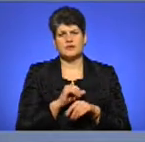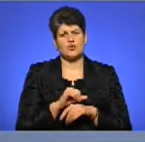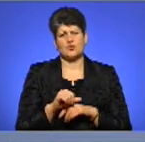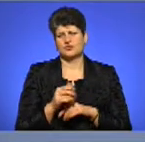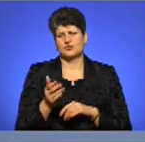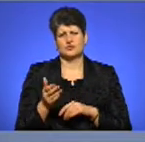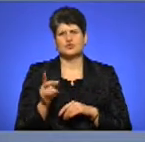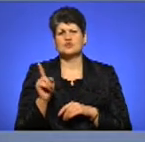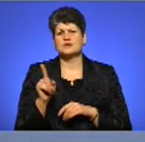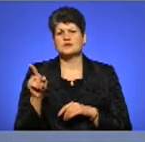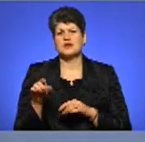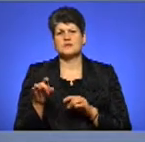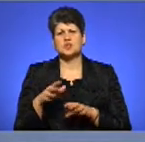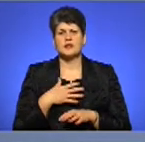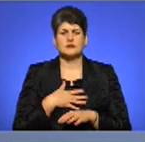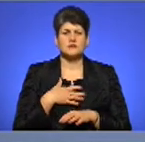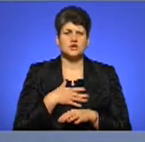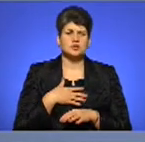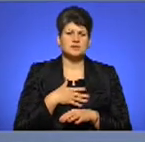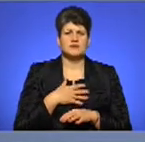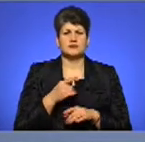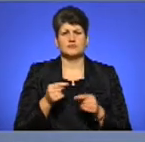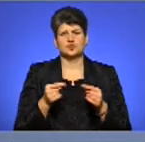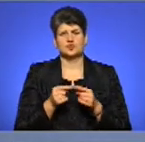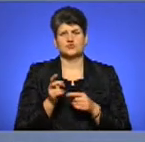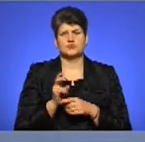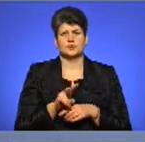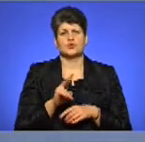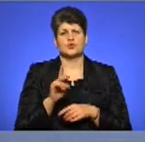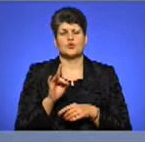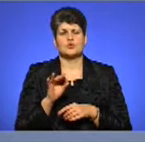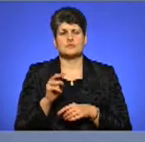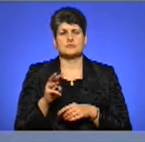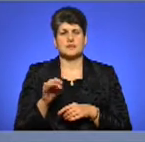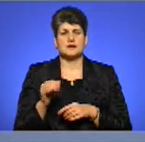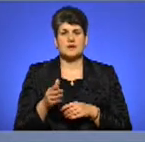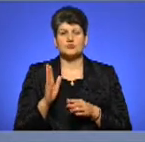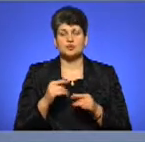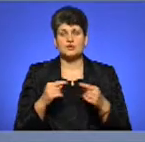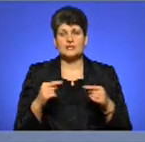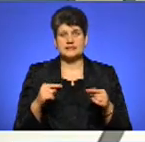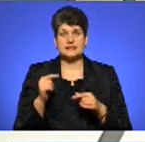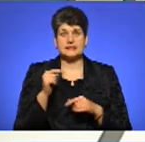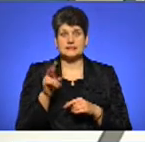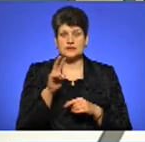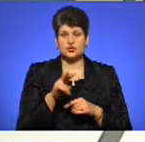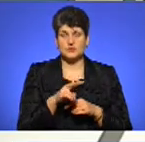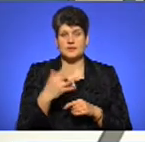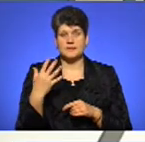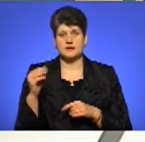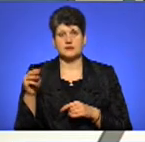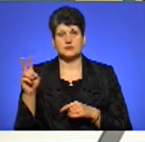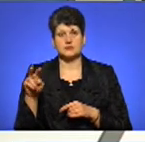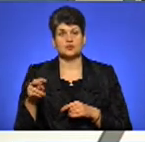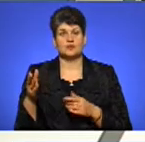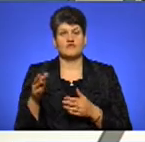Десь там щось рішати, переживати, за щось вони точно прийдуть і розмитнять. Але якщо буде різниця між тисячу доларів і п'ять тисяч доларів,